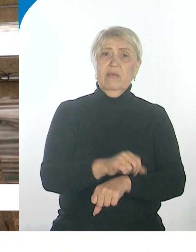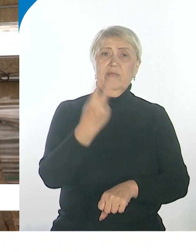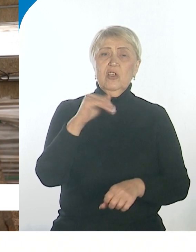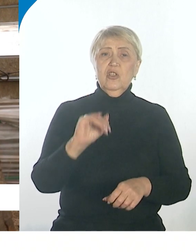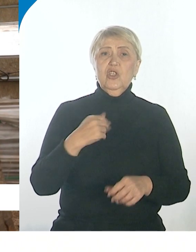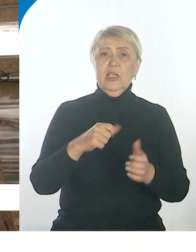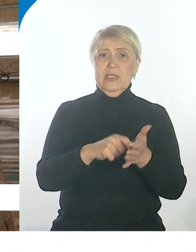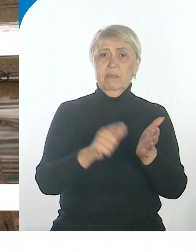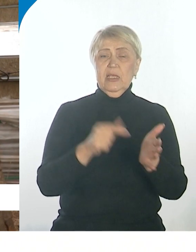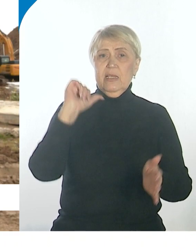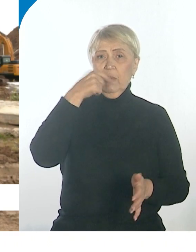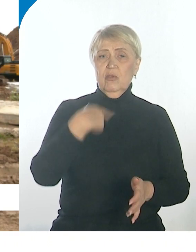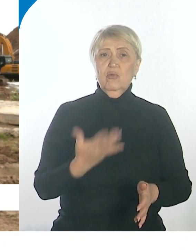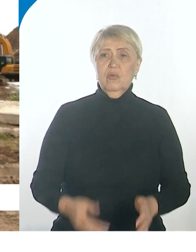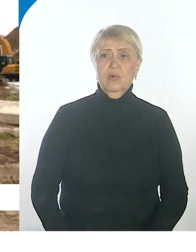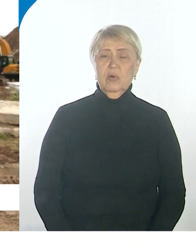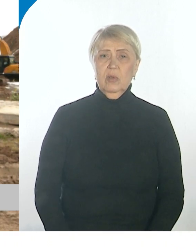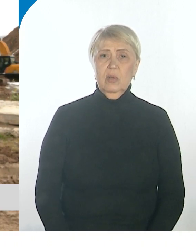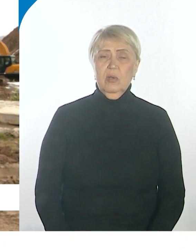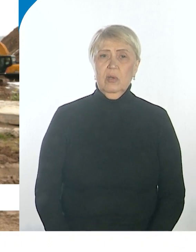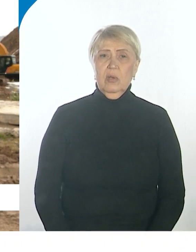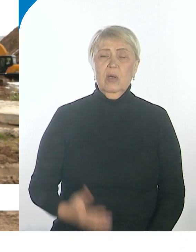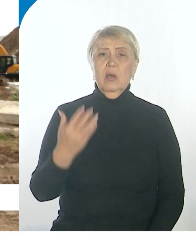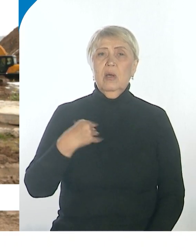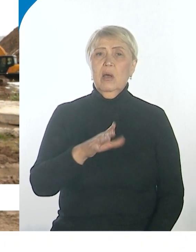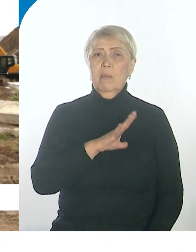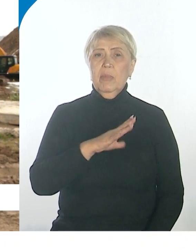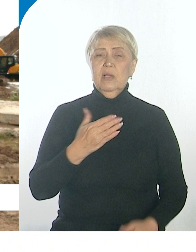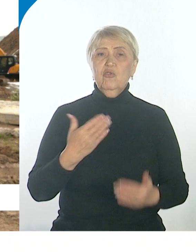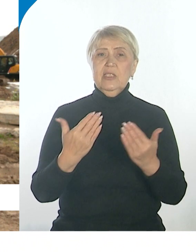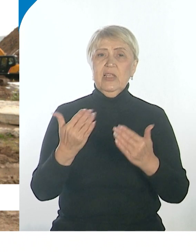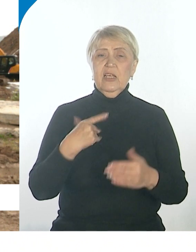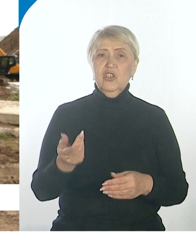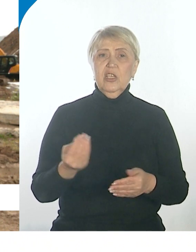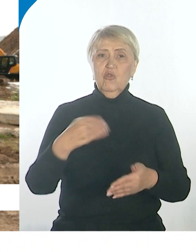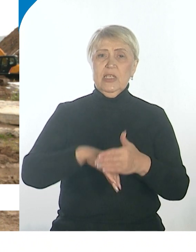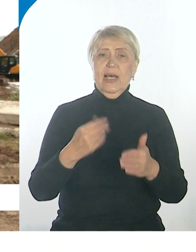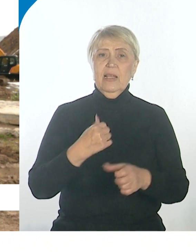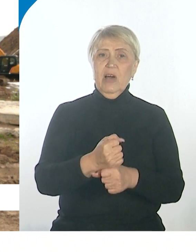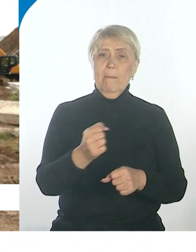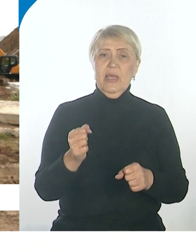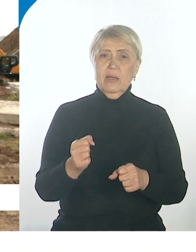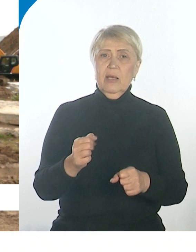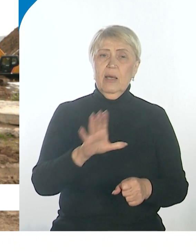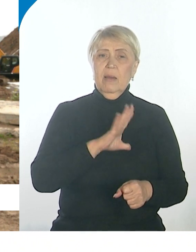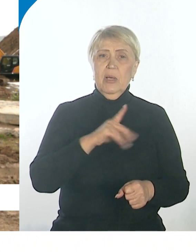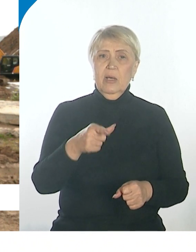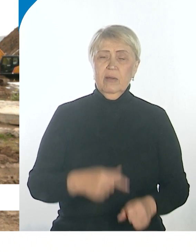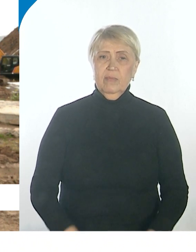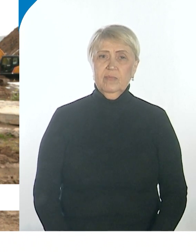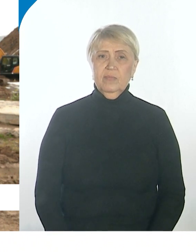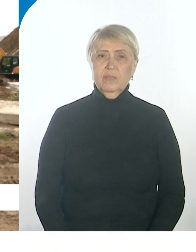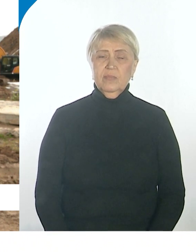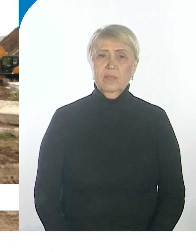застройщика признали банкротом. В 2019 году в отношении данного объекта у нас была объявлена процедура конкурсного